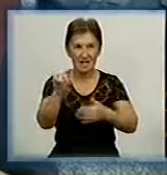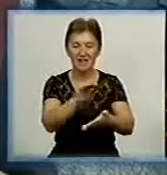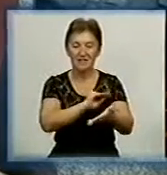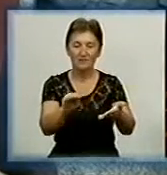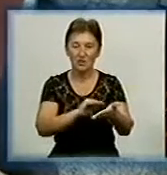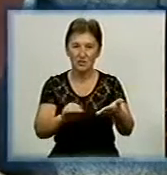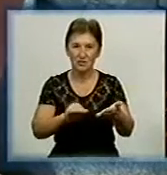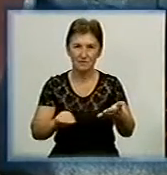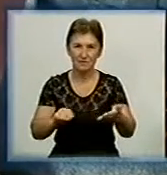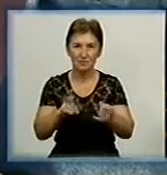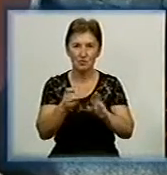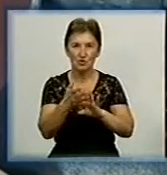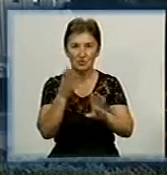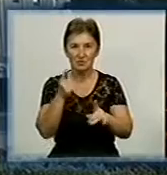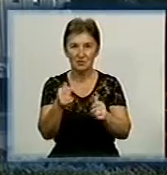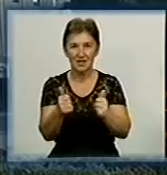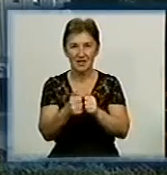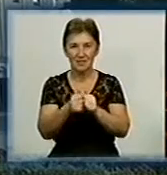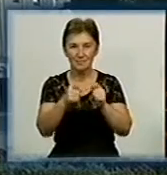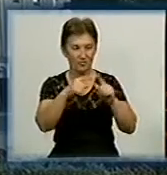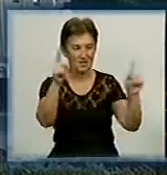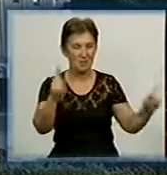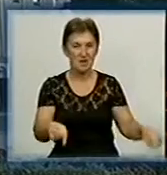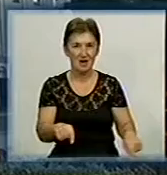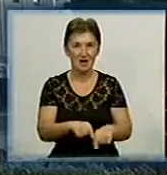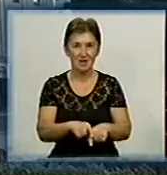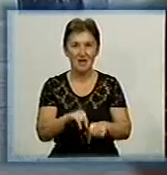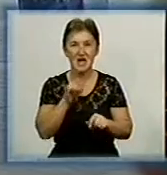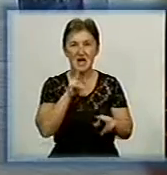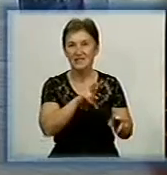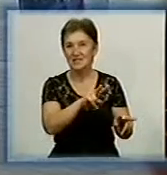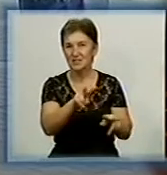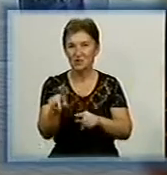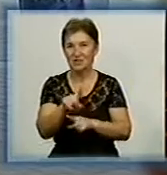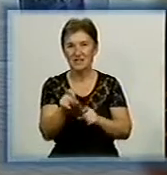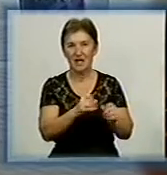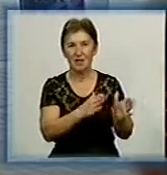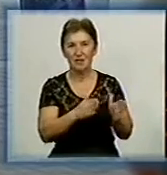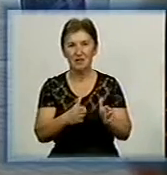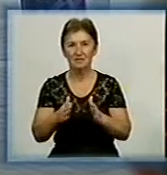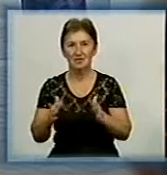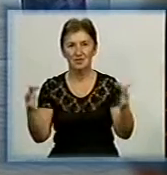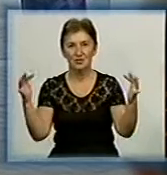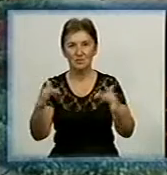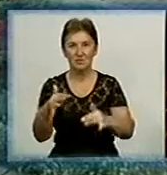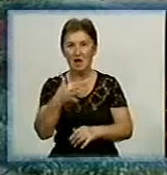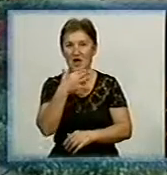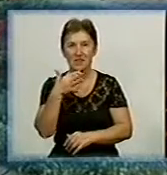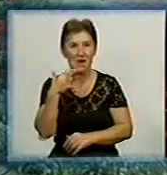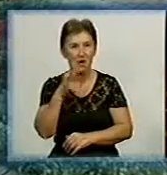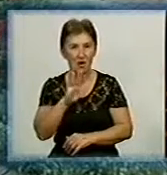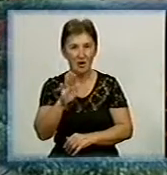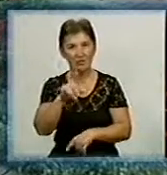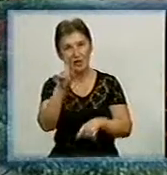декламували по черзі, чоловік поряд, тримав плакати з віршими автора і слідкував за порядком. Слухачів зібралося небагато, одним така ідея